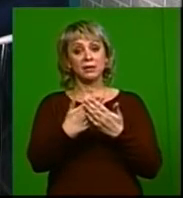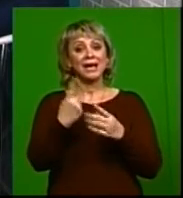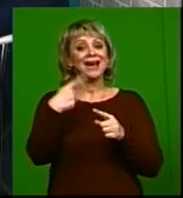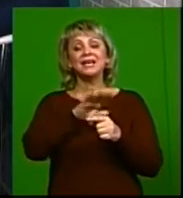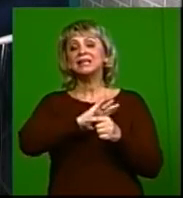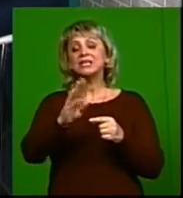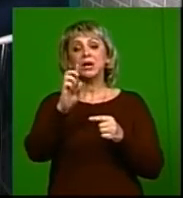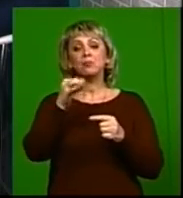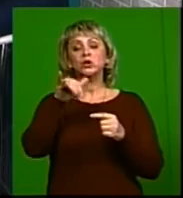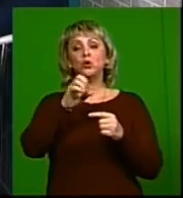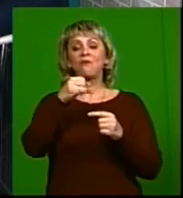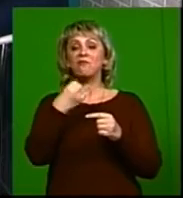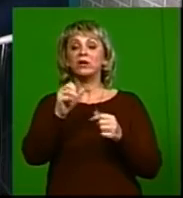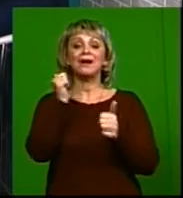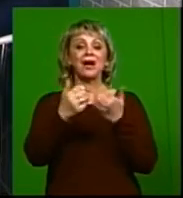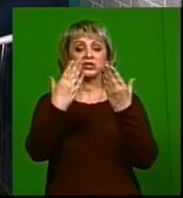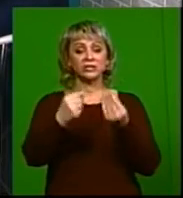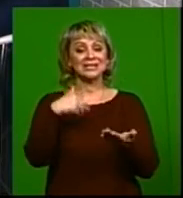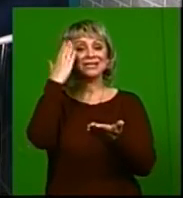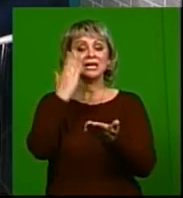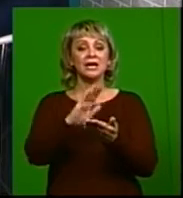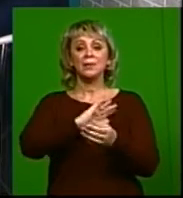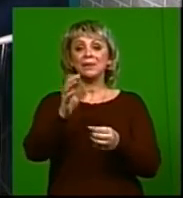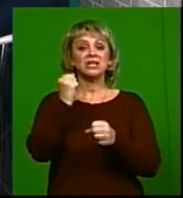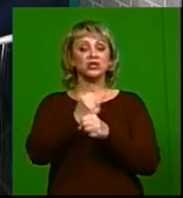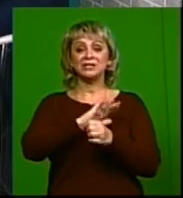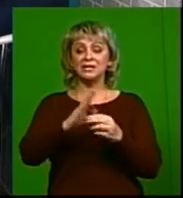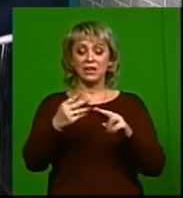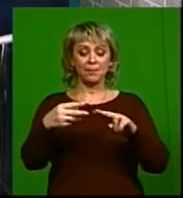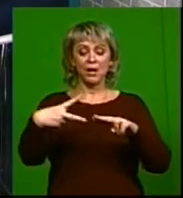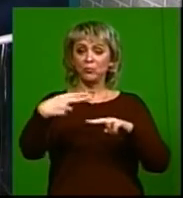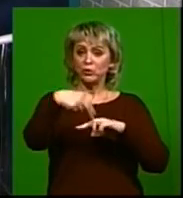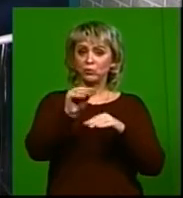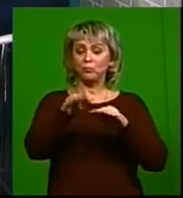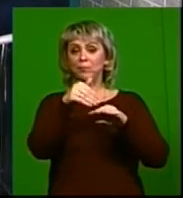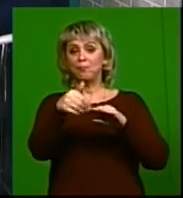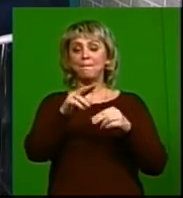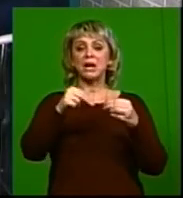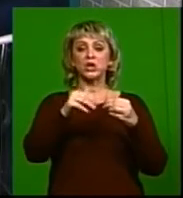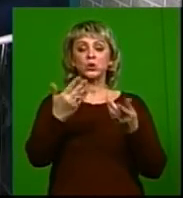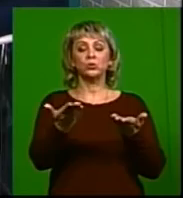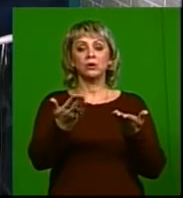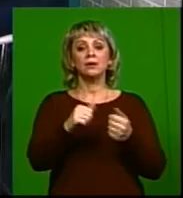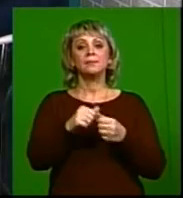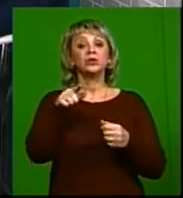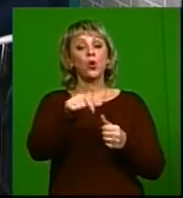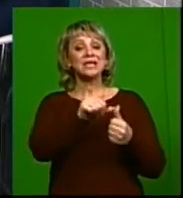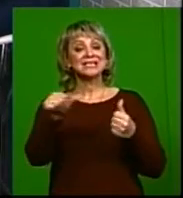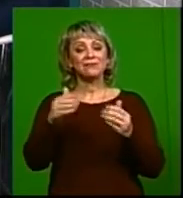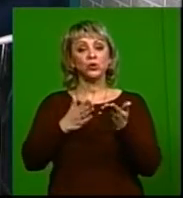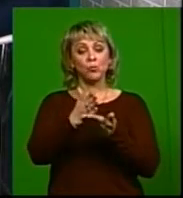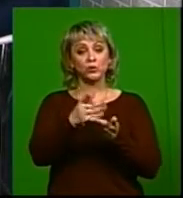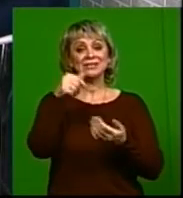является? Не бытовой путь, да, потому что каждый день мы такими манипуляциями не производим. Нет, неправильно так говорить. Но основной путь